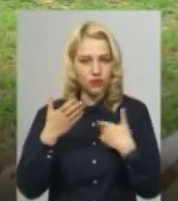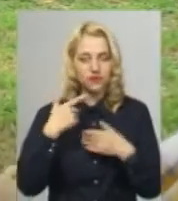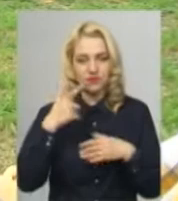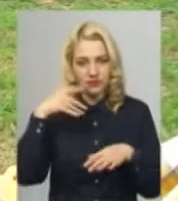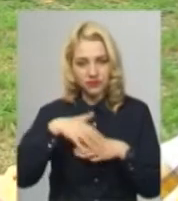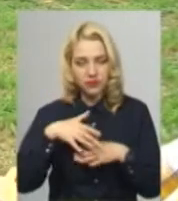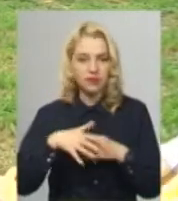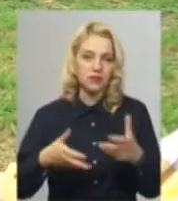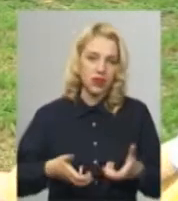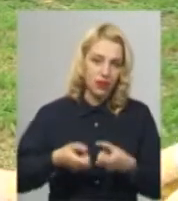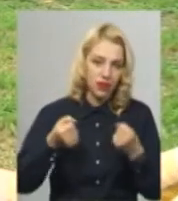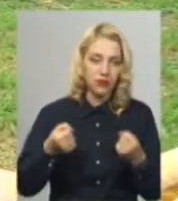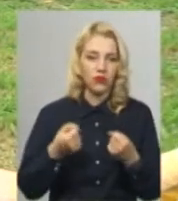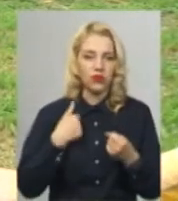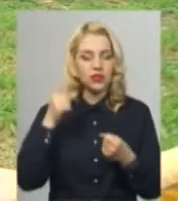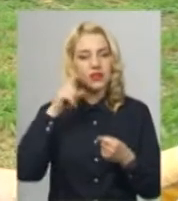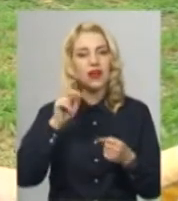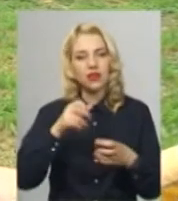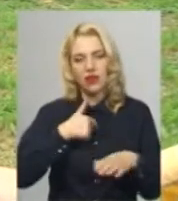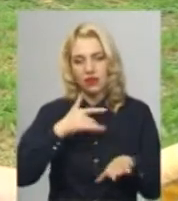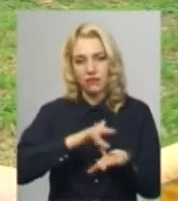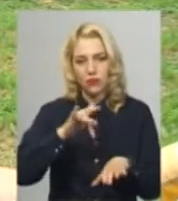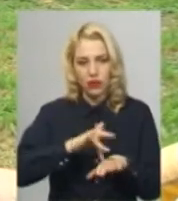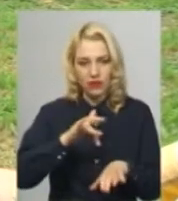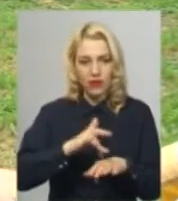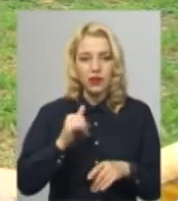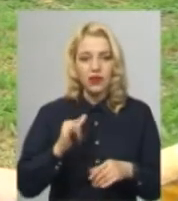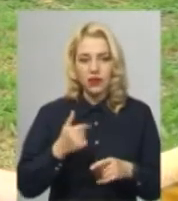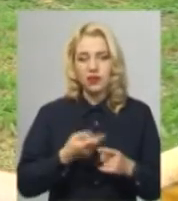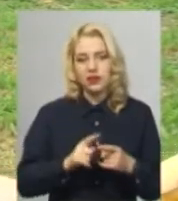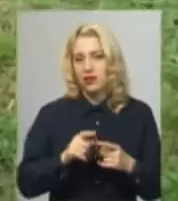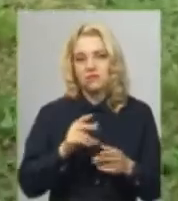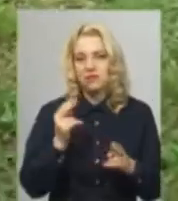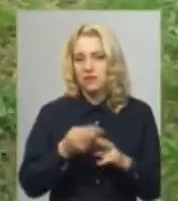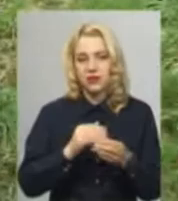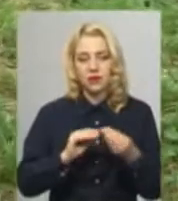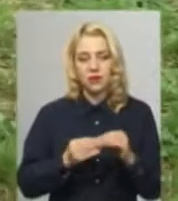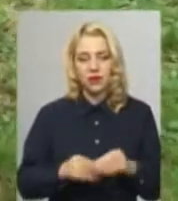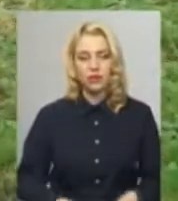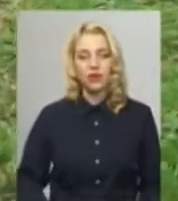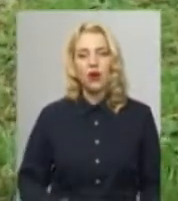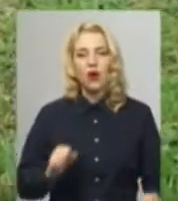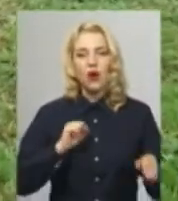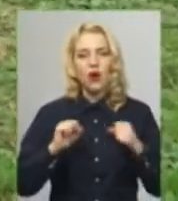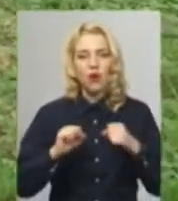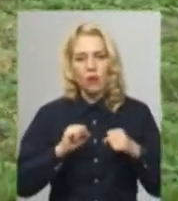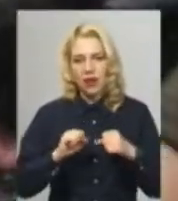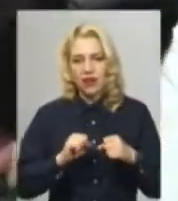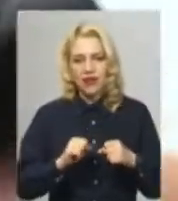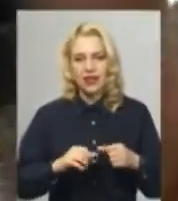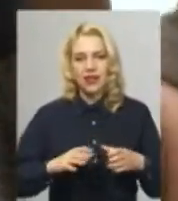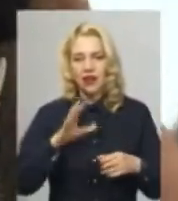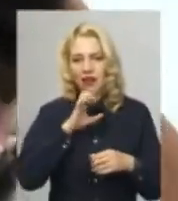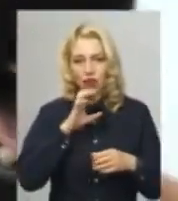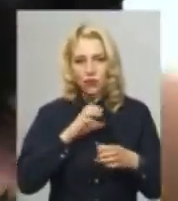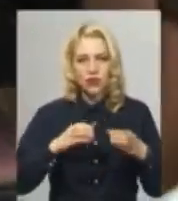підтримали, так само знають, як я полюбляю їх, і це було не проблема. Командир кінологічного взводу військової частини